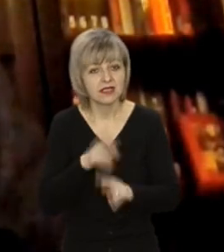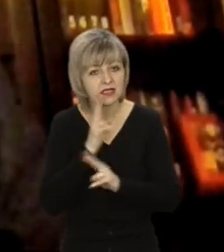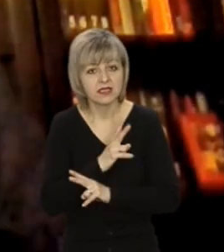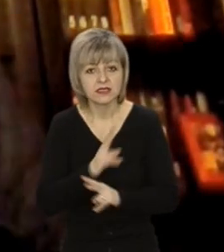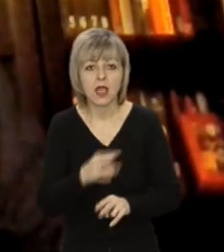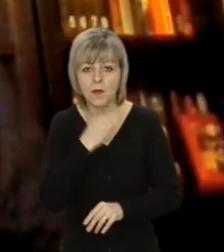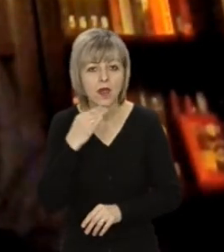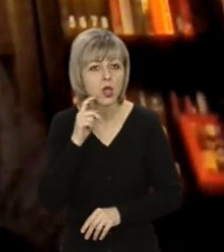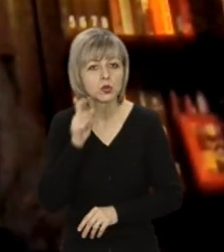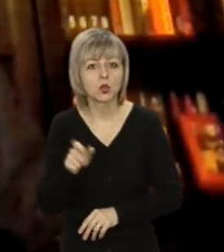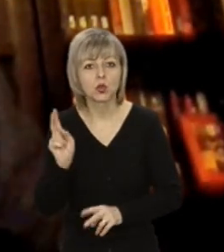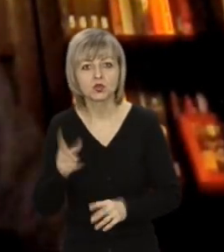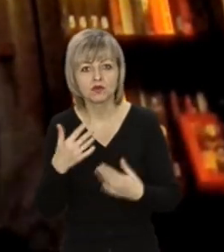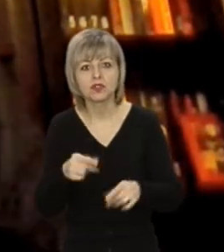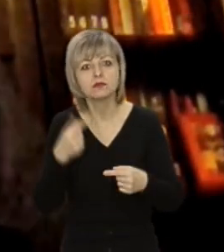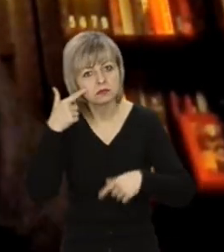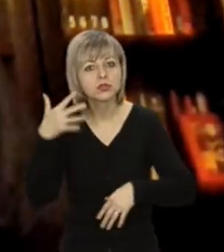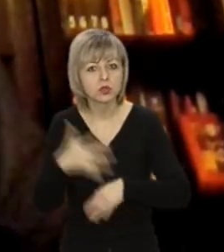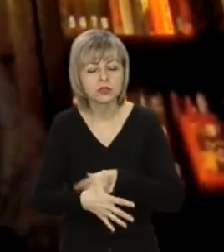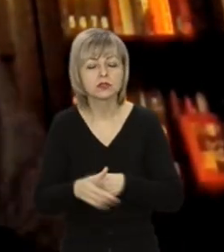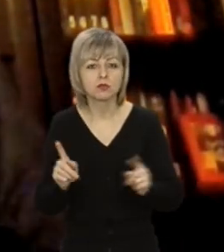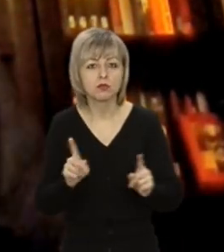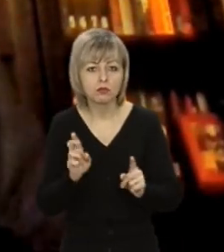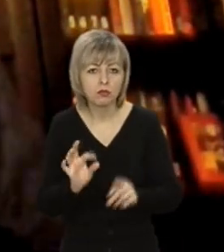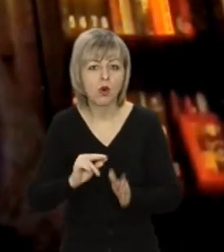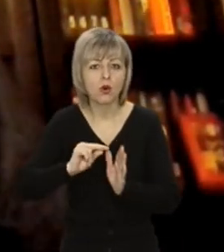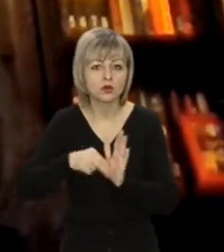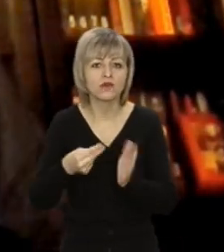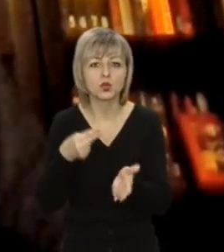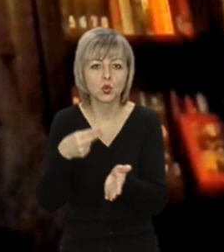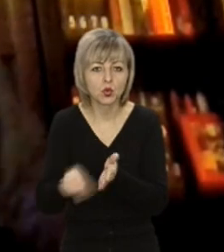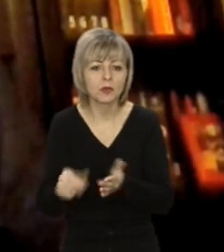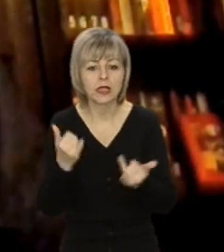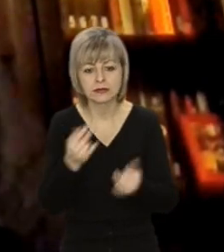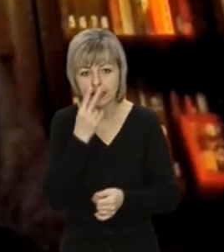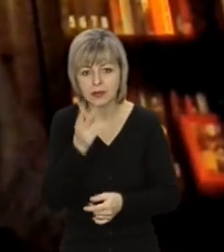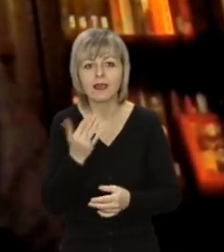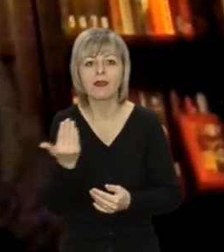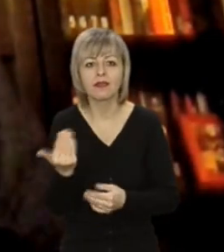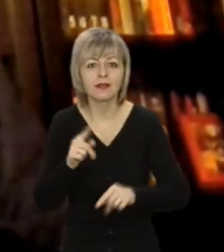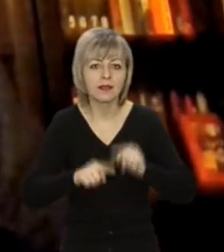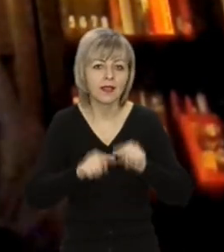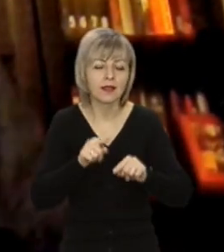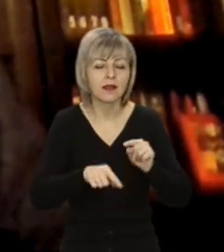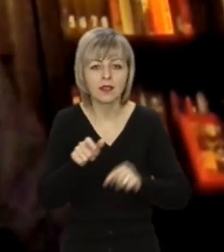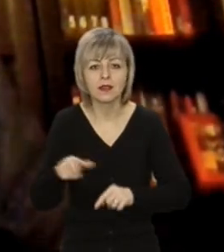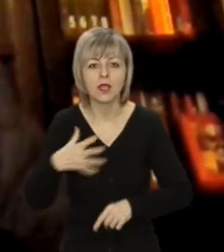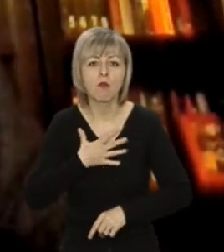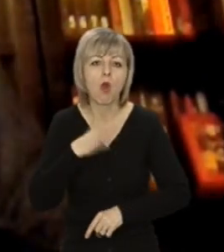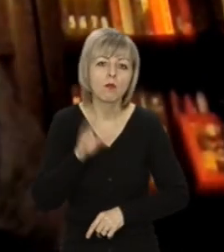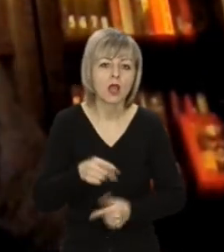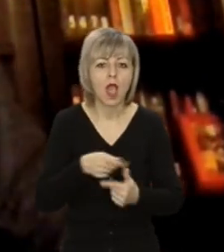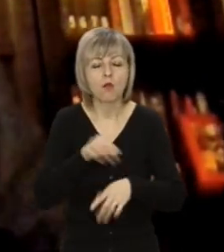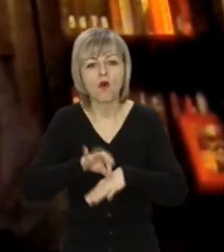багато українців, які схаманулися, бо купили довідку, тепер бачать, як їхні рідні помирають, хворіють